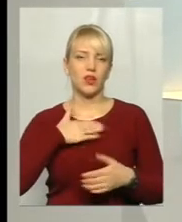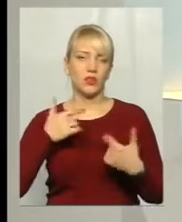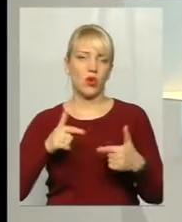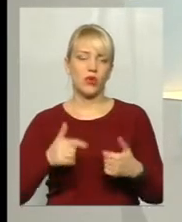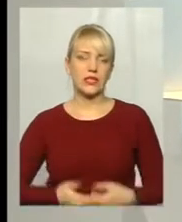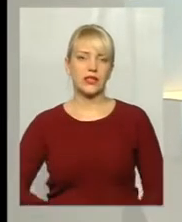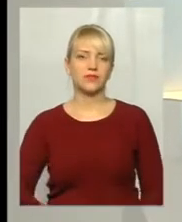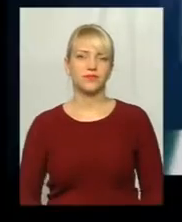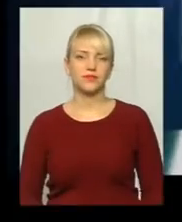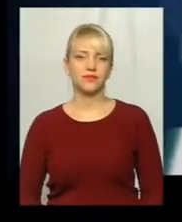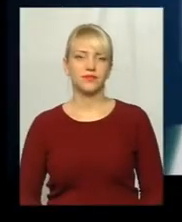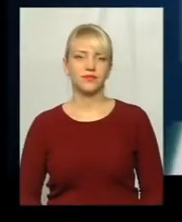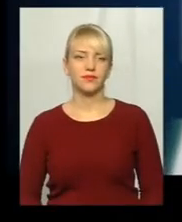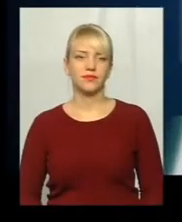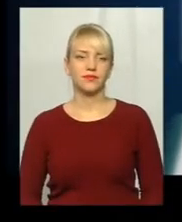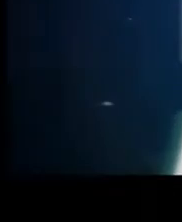гостей сьогодні.